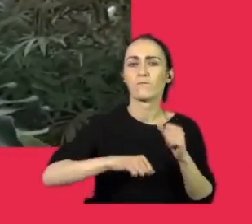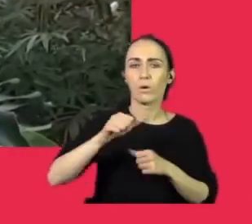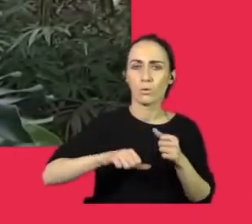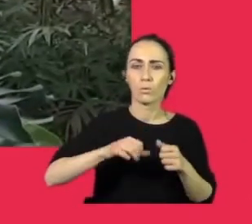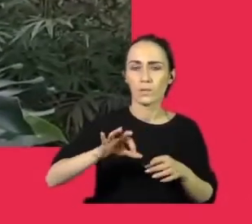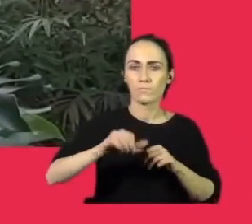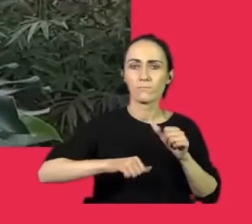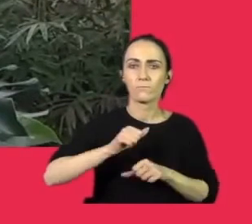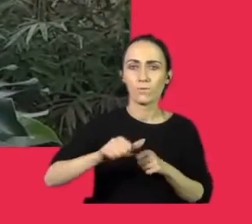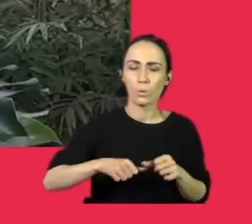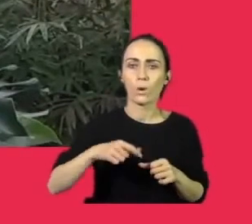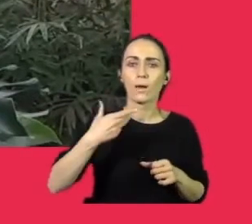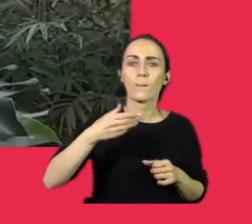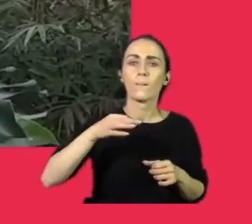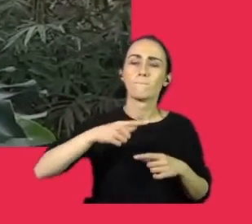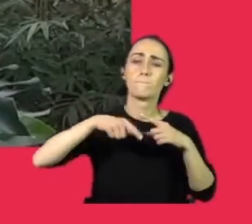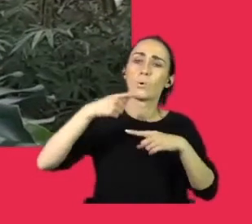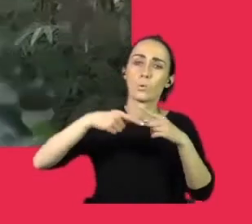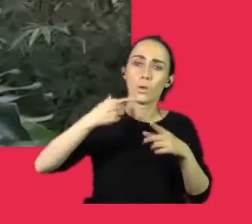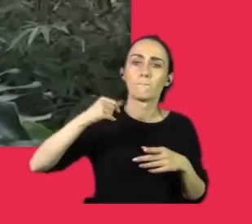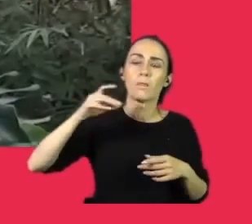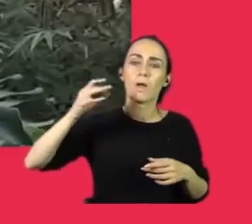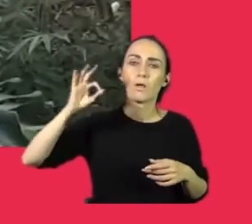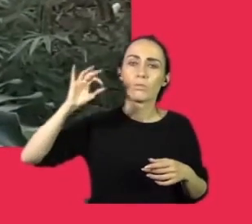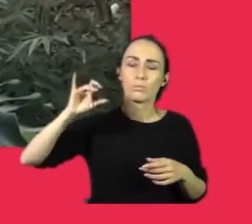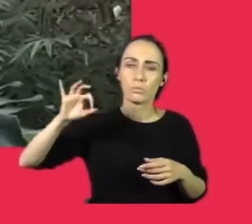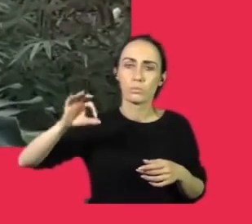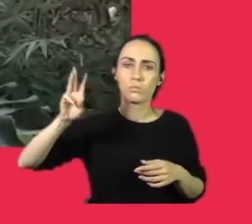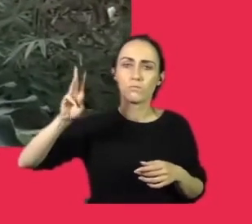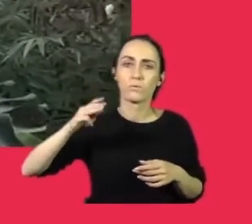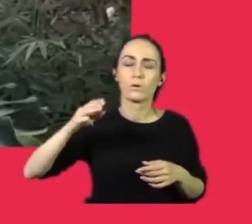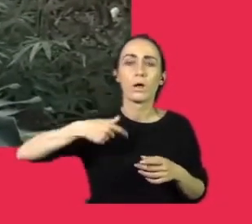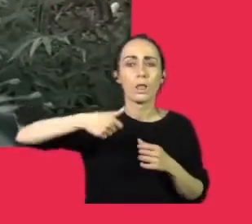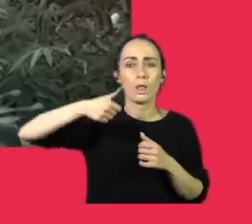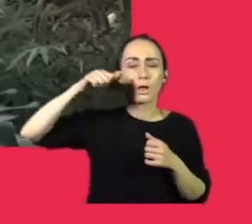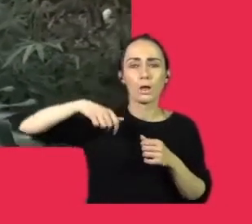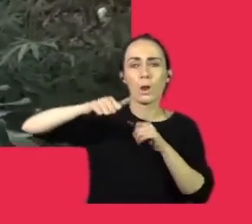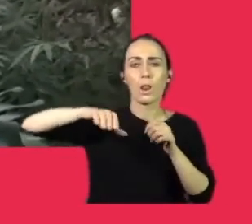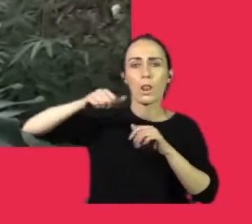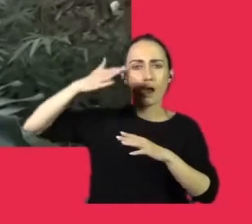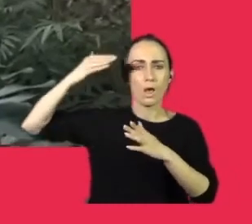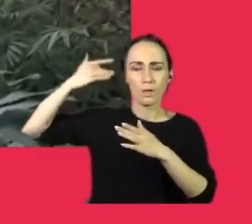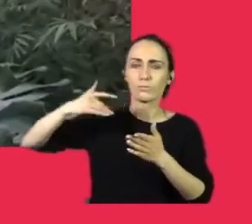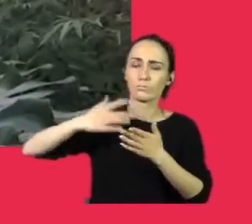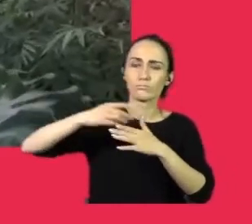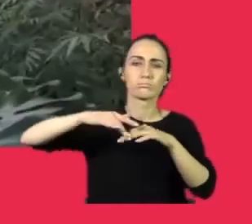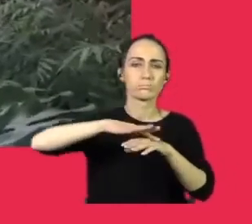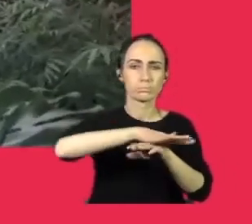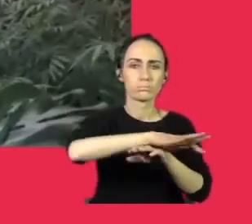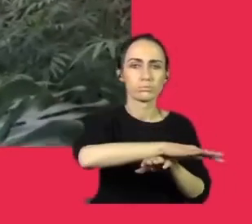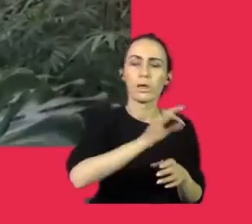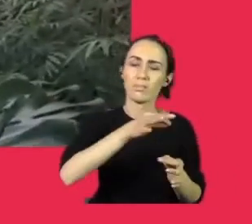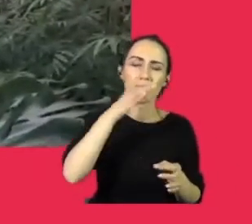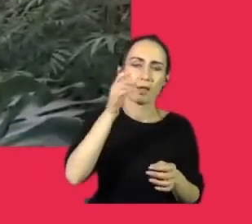już w tym roku, że tak powiem, nasza produkcja manatów z poprzednich lat została upłyniona. No myśmy osiągnęli chyba